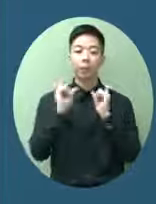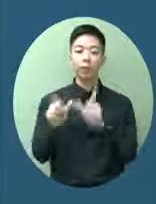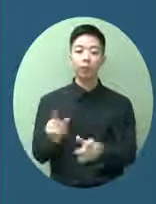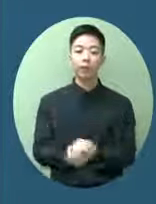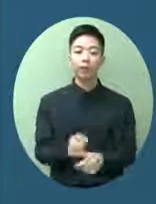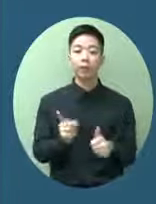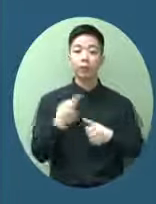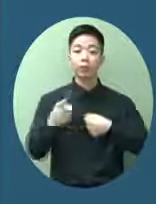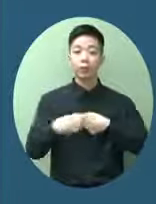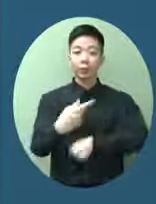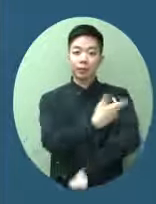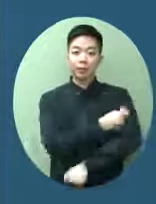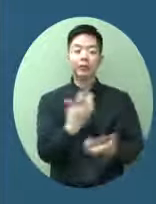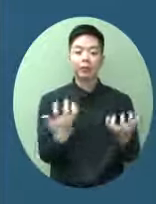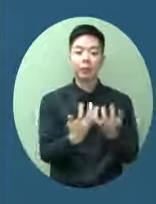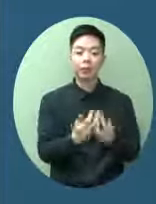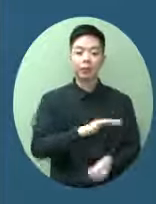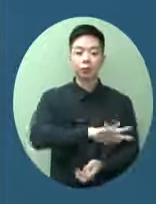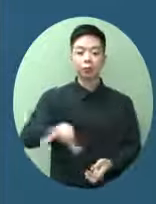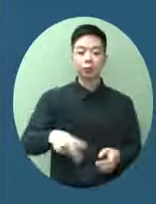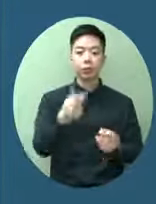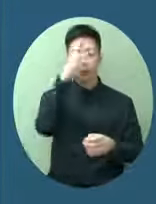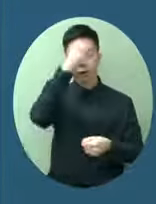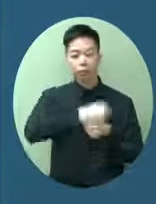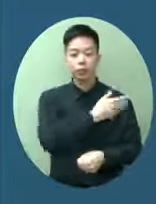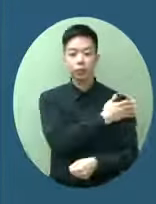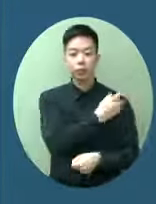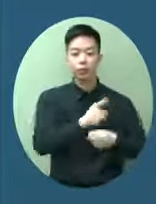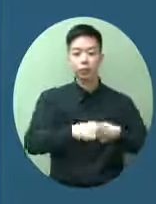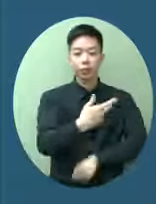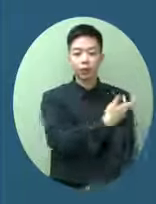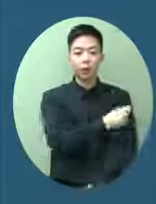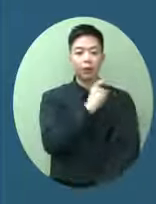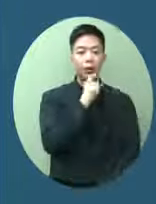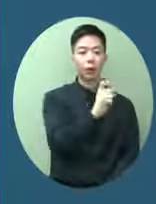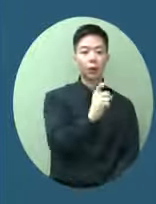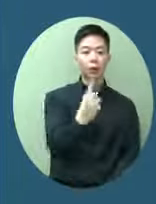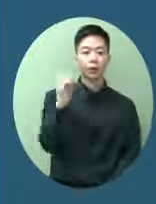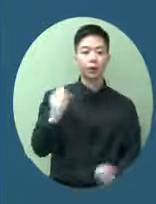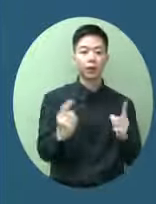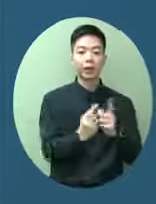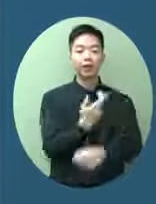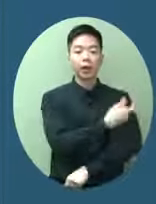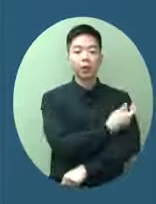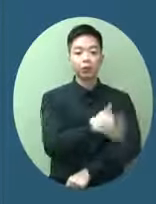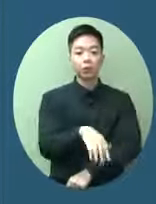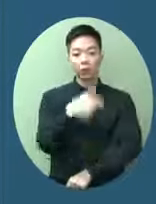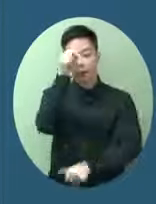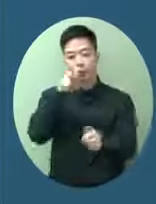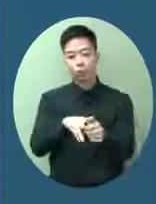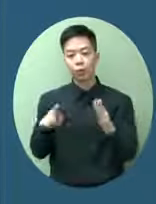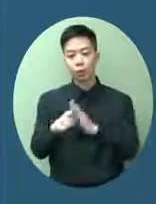整體公務員的手針的比率已經是91%醫管局是93